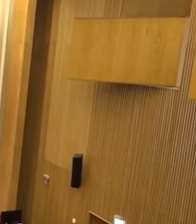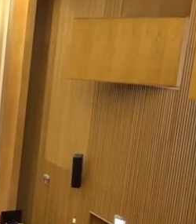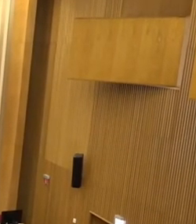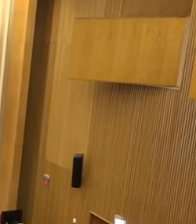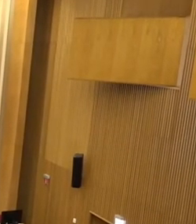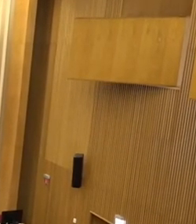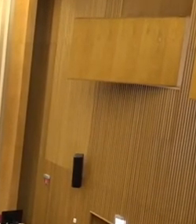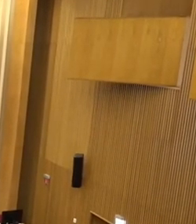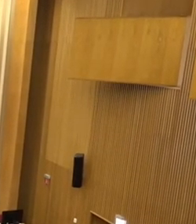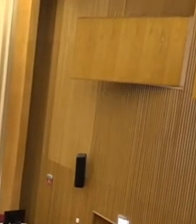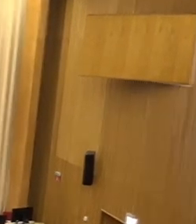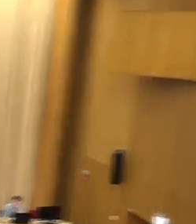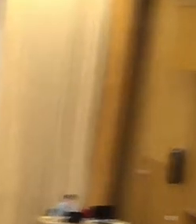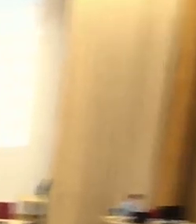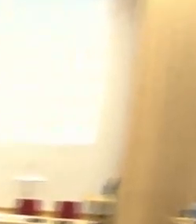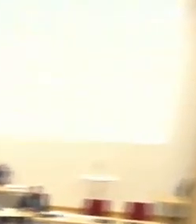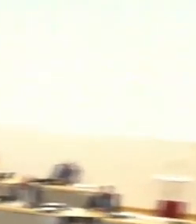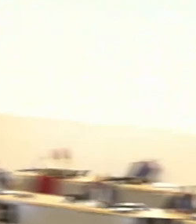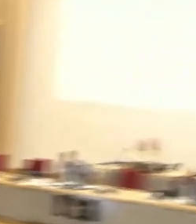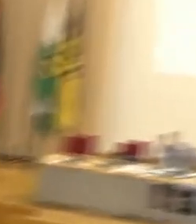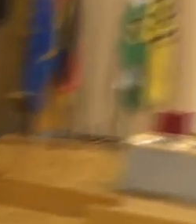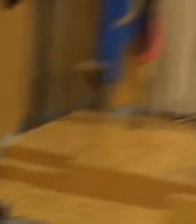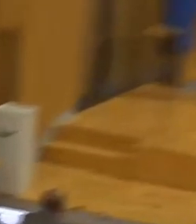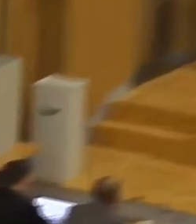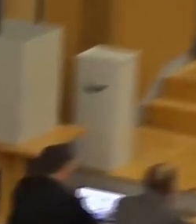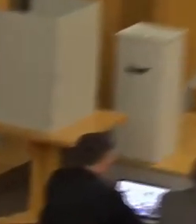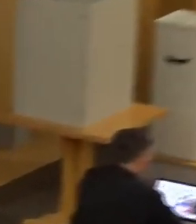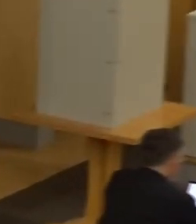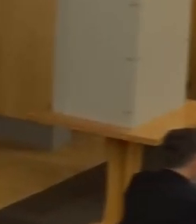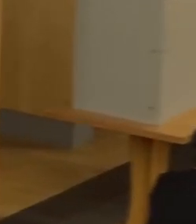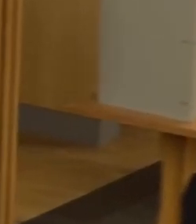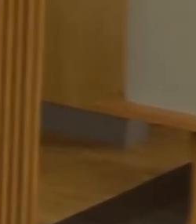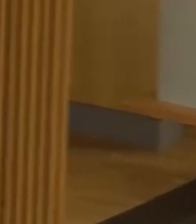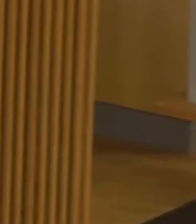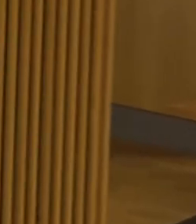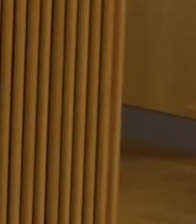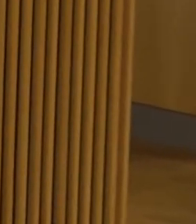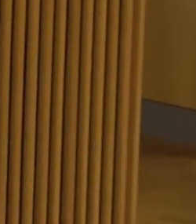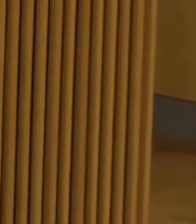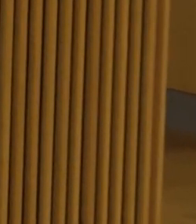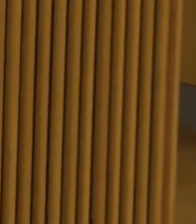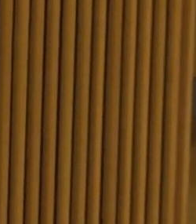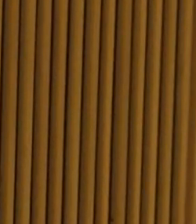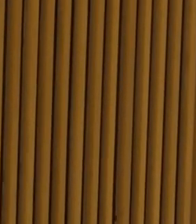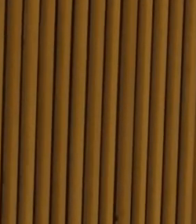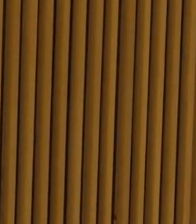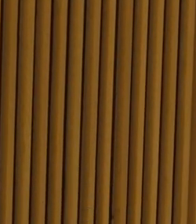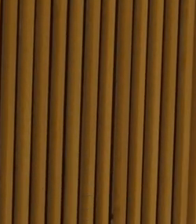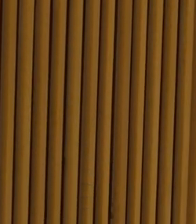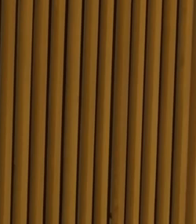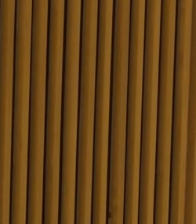Ja eine kurze Gegenrede zum Geschäftsordnungsantrag Herr Krüger hat da relativ ausführlich